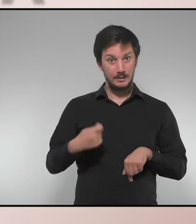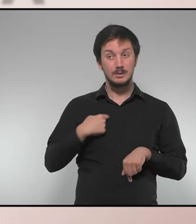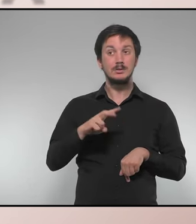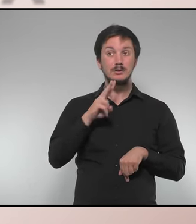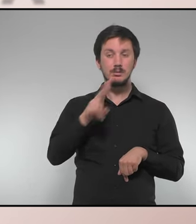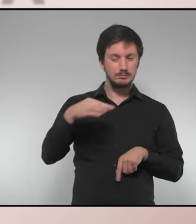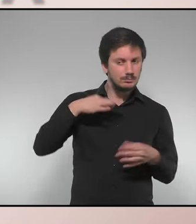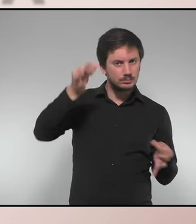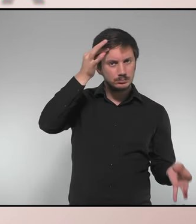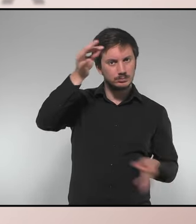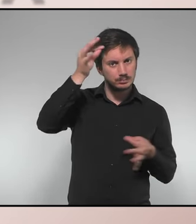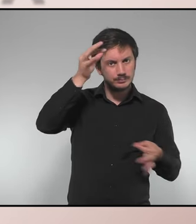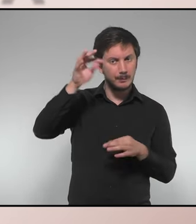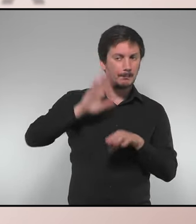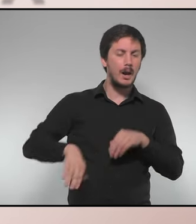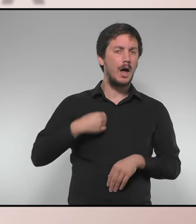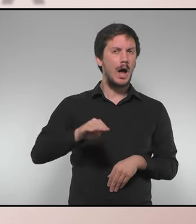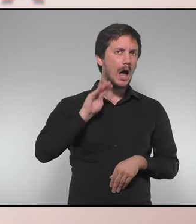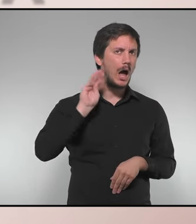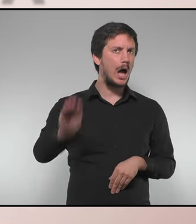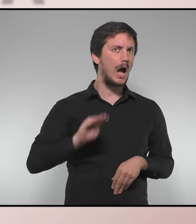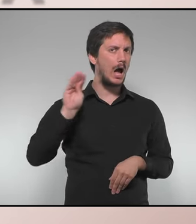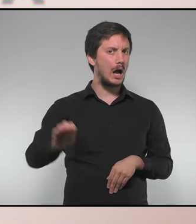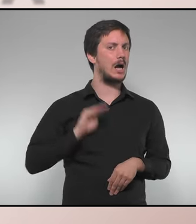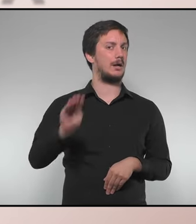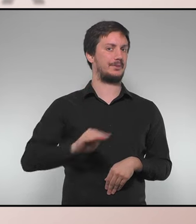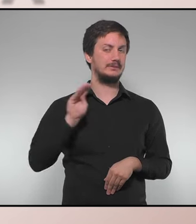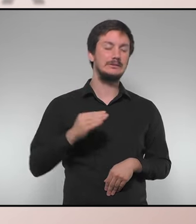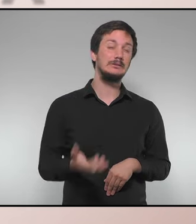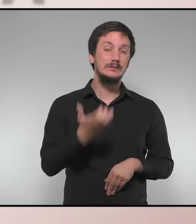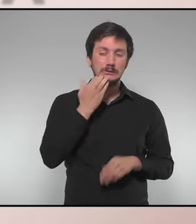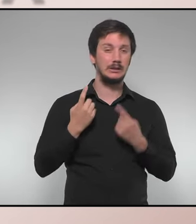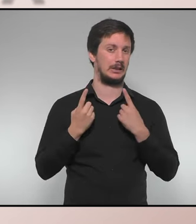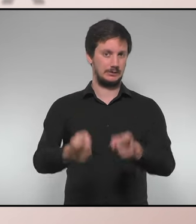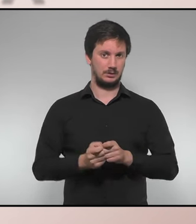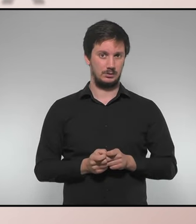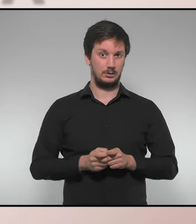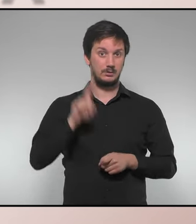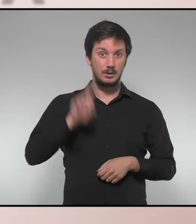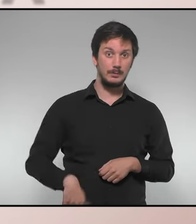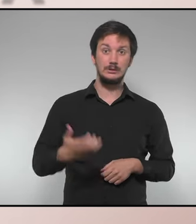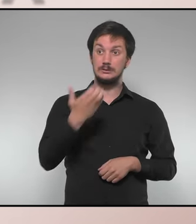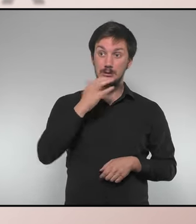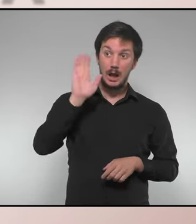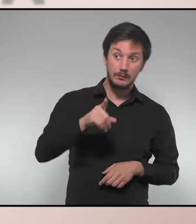escrupolosa a l'hora d'advertir-li tantes vegades com faci falta i a l'hora, si es cau, de prendre decisions al respecte.